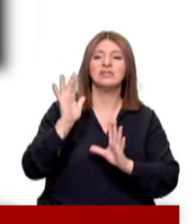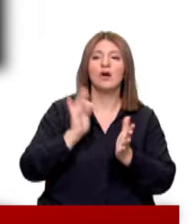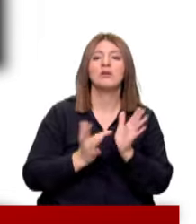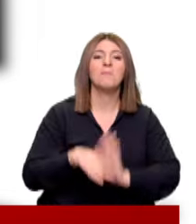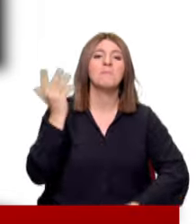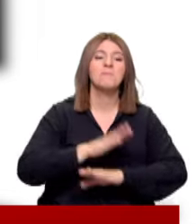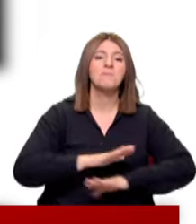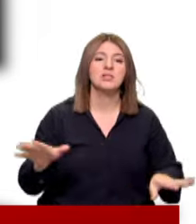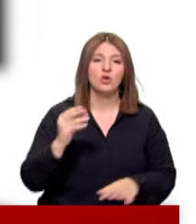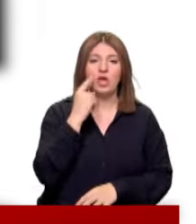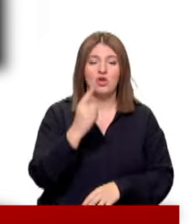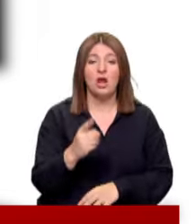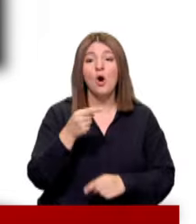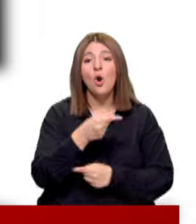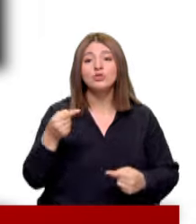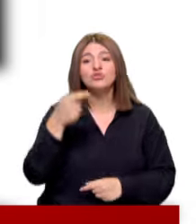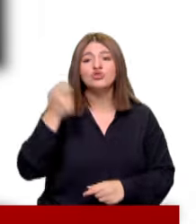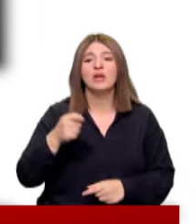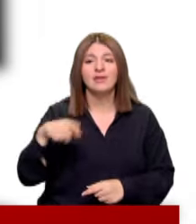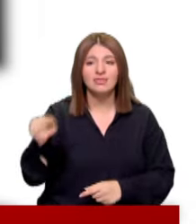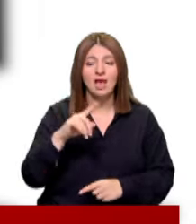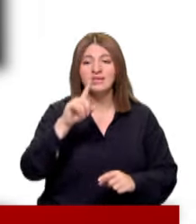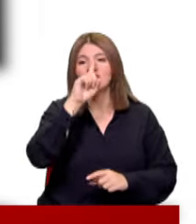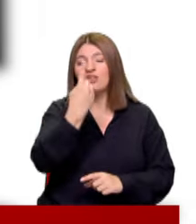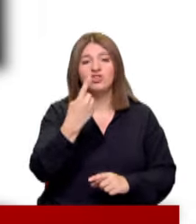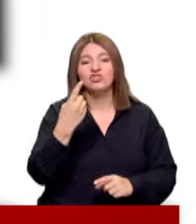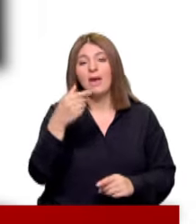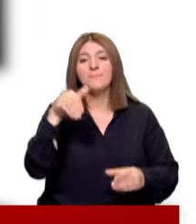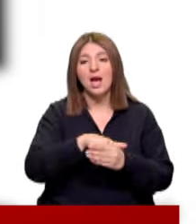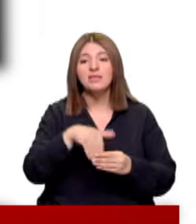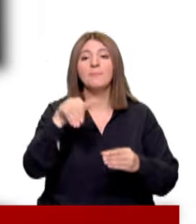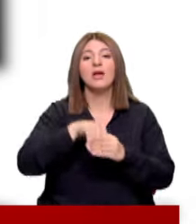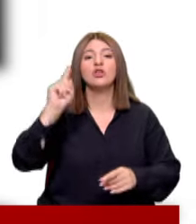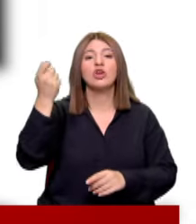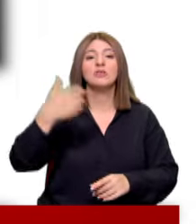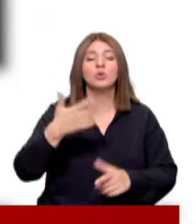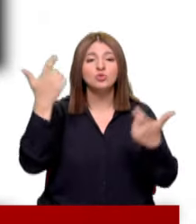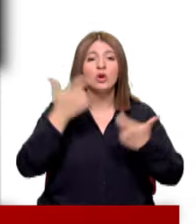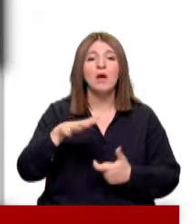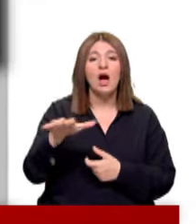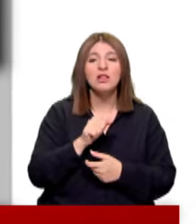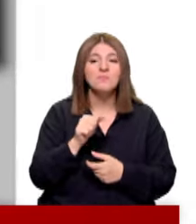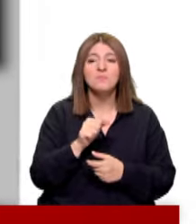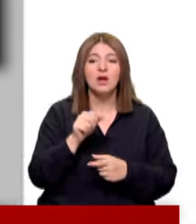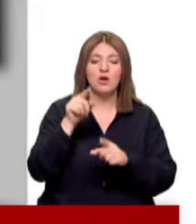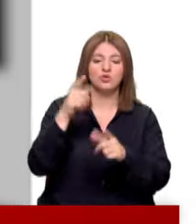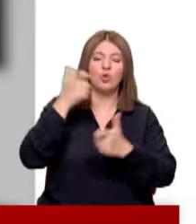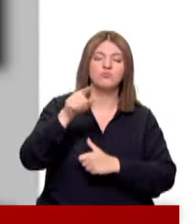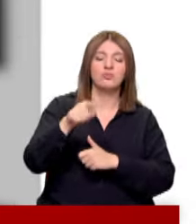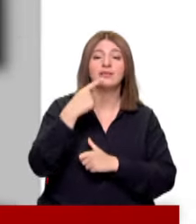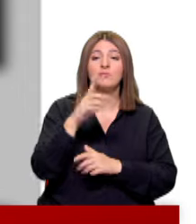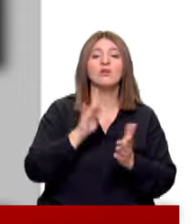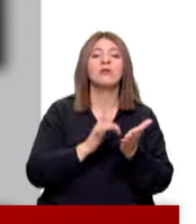ortadan kaldırdığı yönünde Olumsuz koşullardan sadece parti ve parti yönetimini sorumlu tutma duygusunun ortadan kalktığı